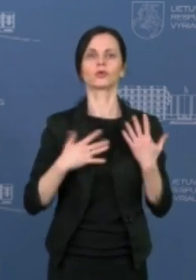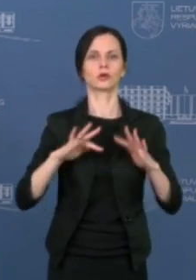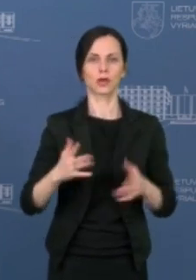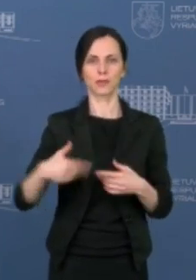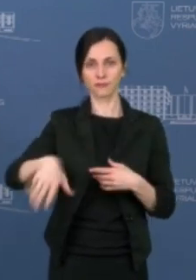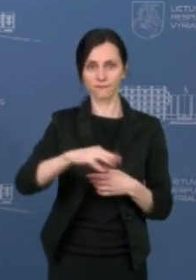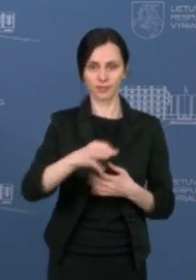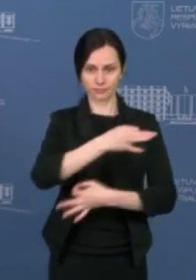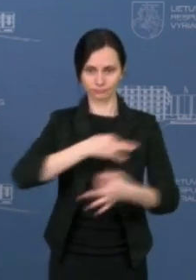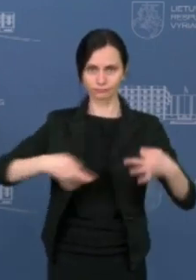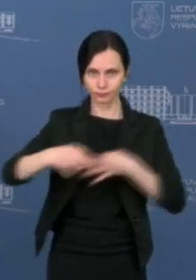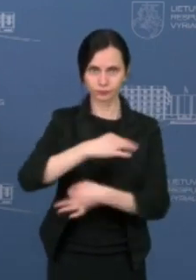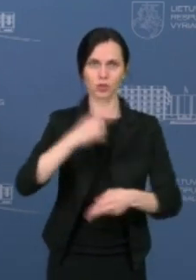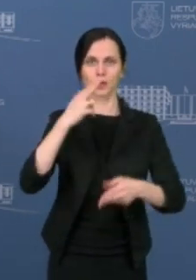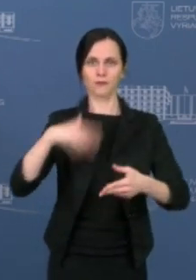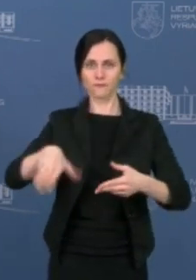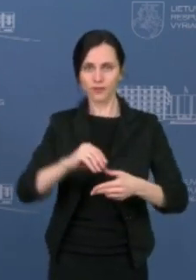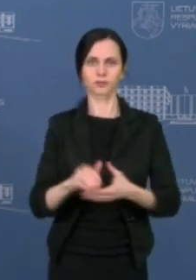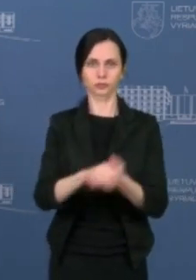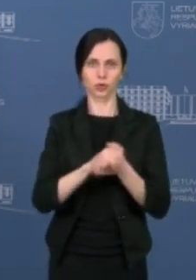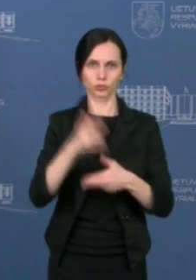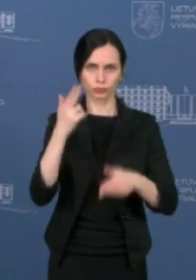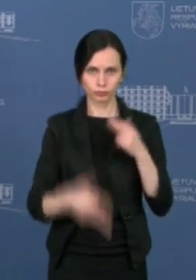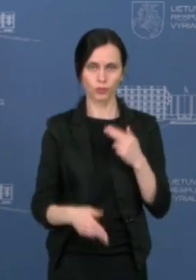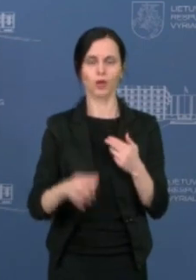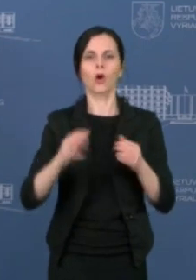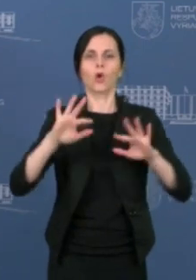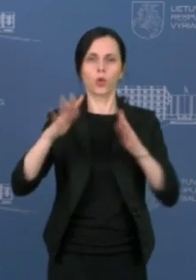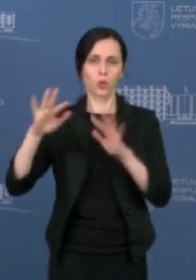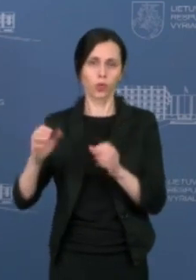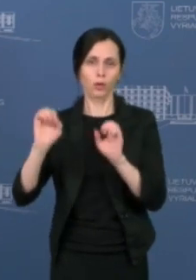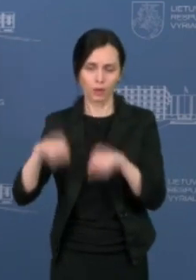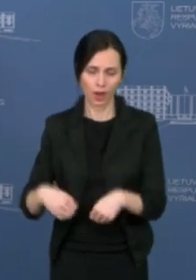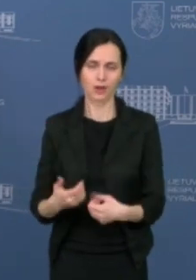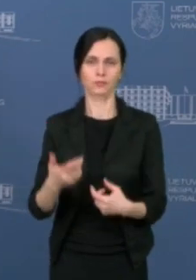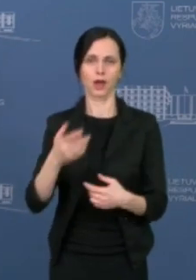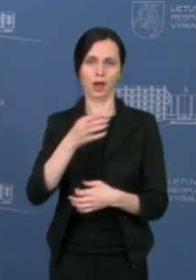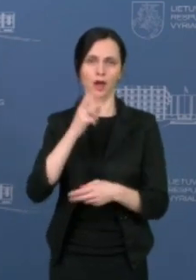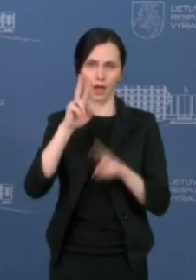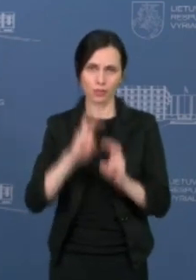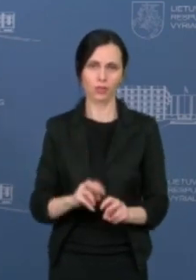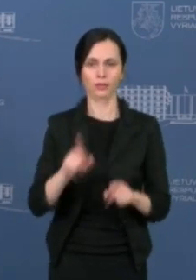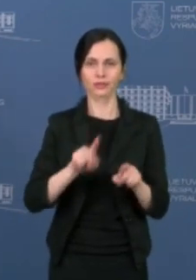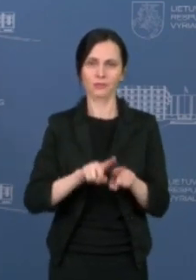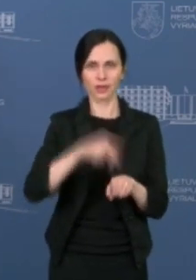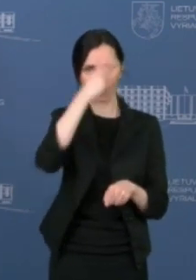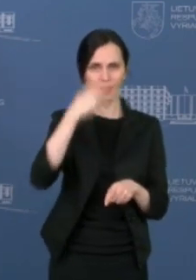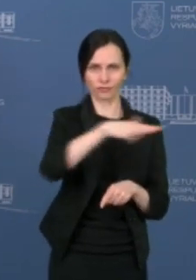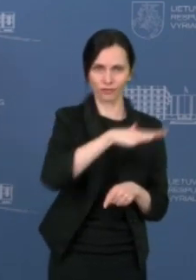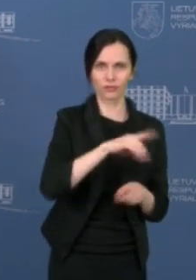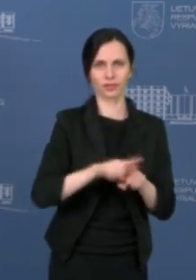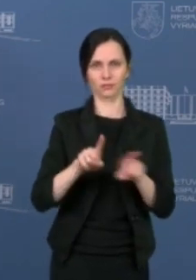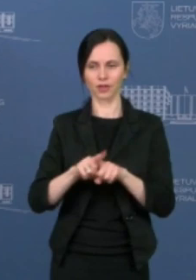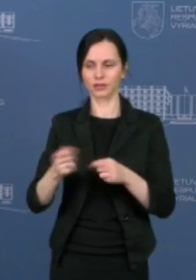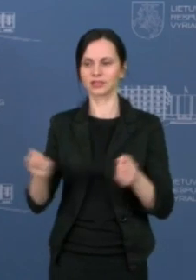scenarijai ir tos priemonės gali būti analizuojamos ne tik nacionalinių lygių, bet ir būti